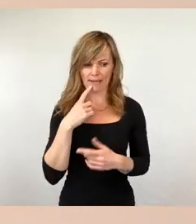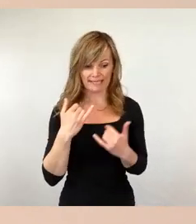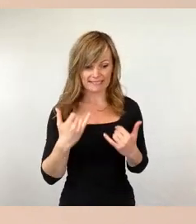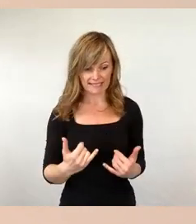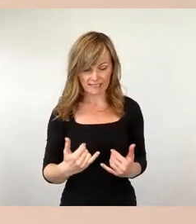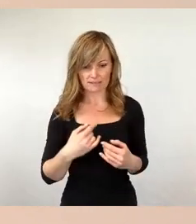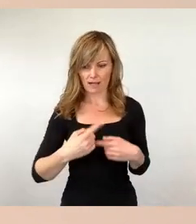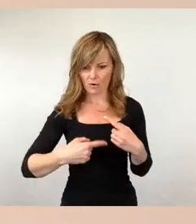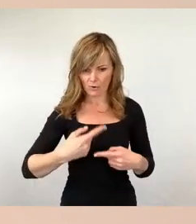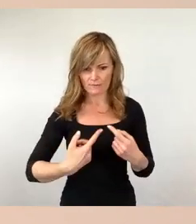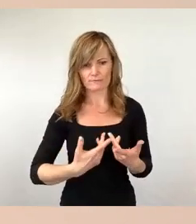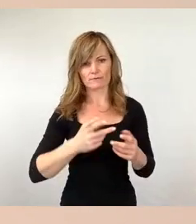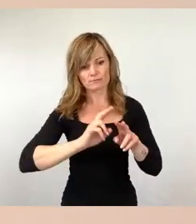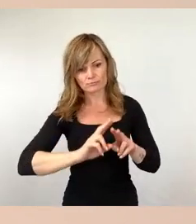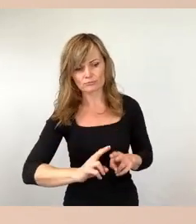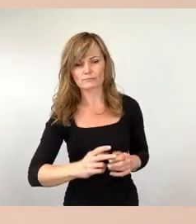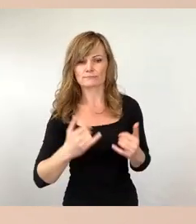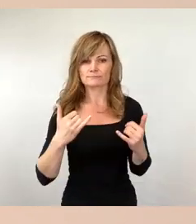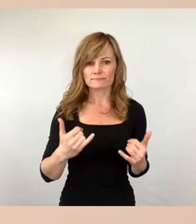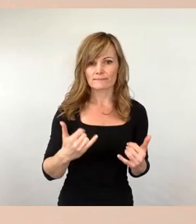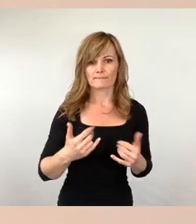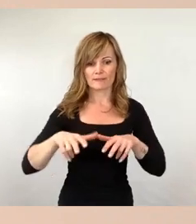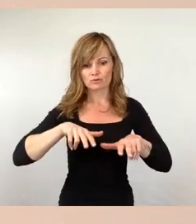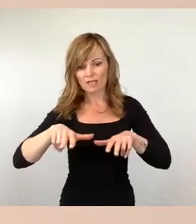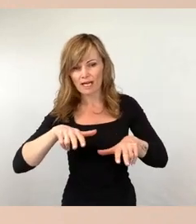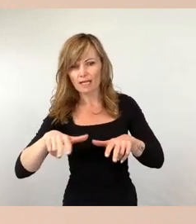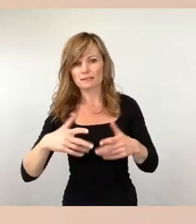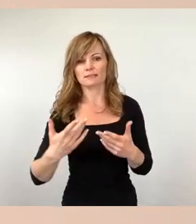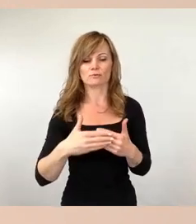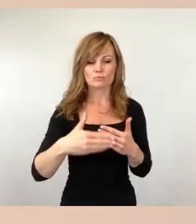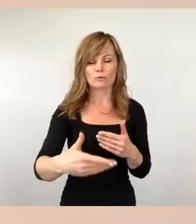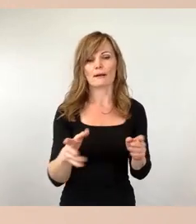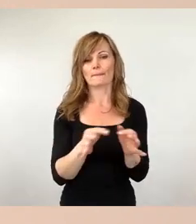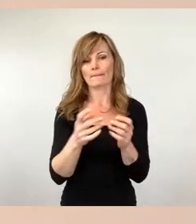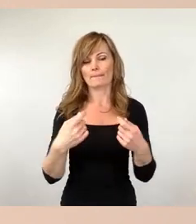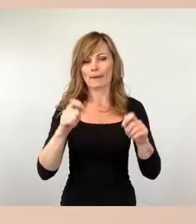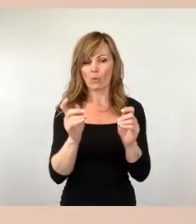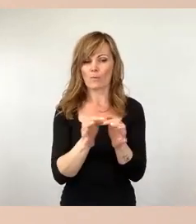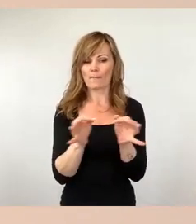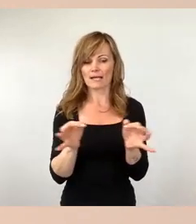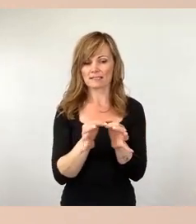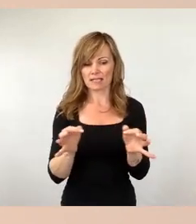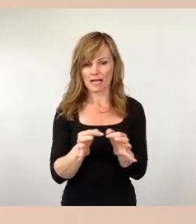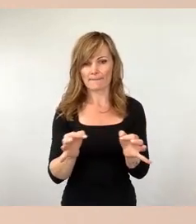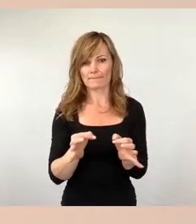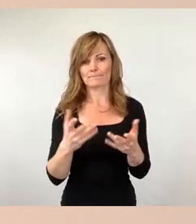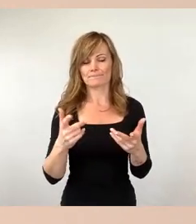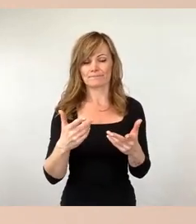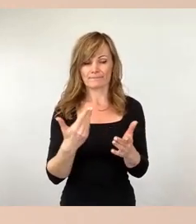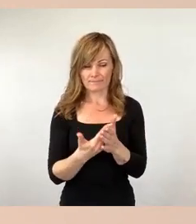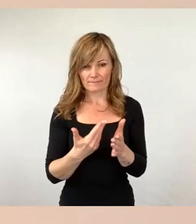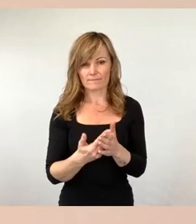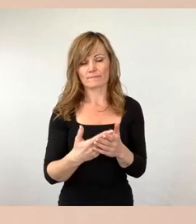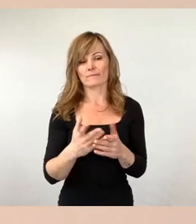betriebsbefindlichen, also im laufenden Straßen- oder Baumaßnahmen ausgetauschten Fahrgastunterstände